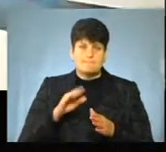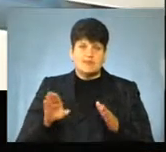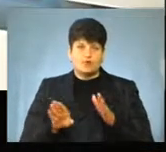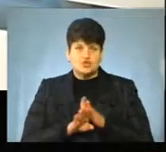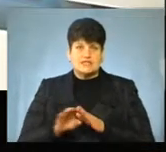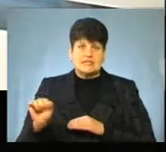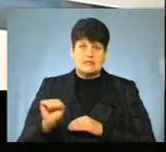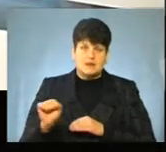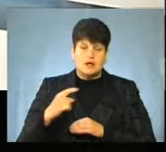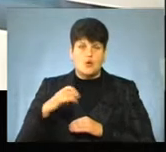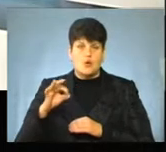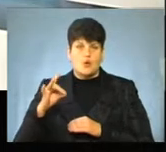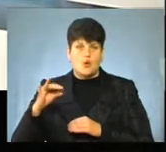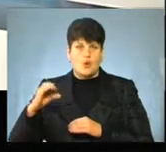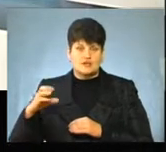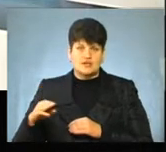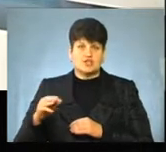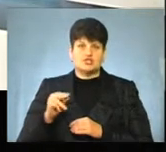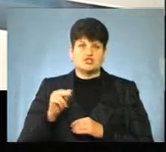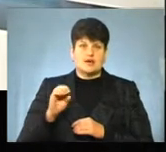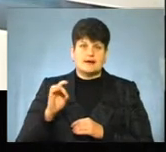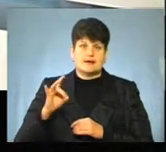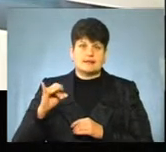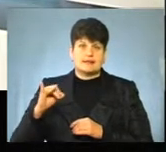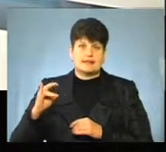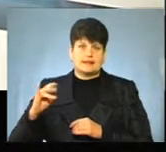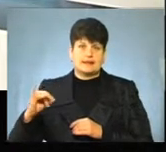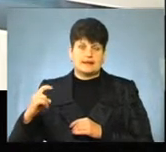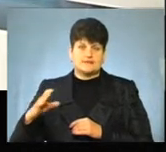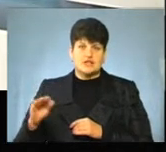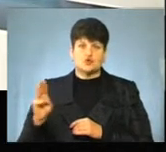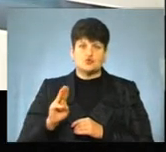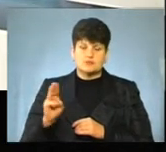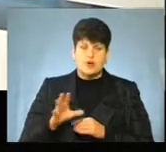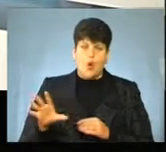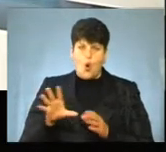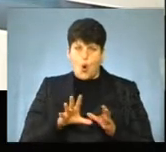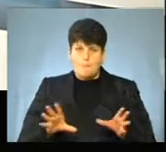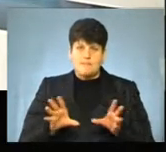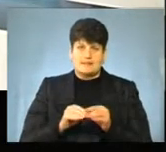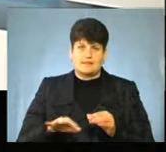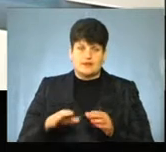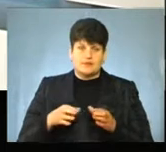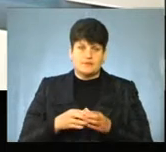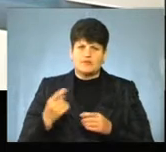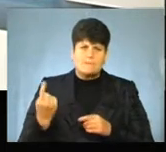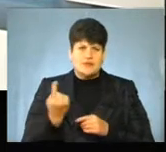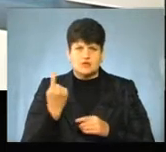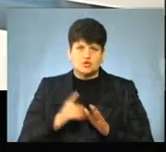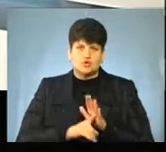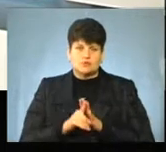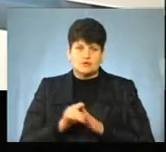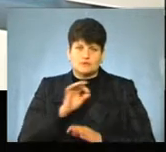Підволочиська, Теребавлянська, Хоростківська, Чернихівецька, а також Шумська об'єднані територіальні громади. Вони одні з перших